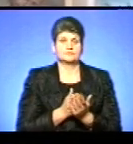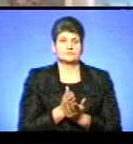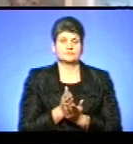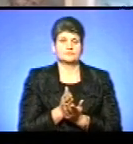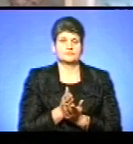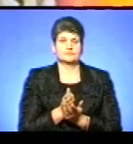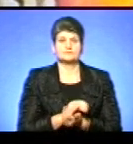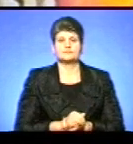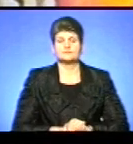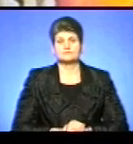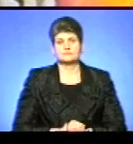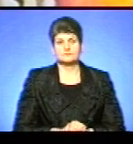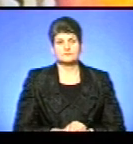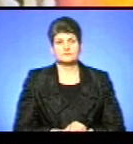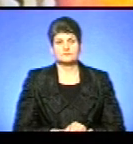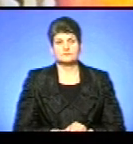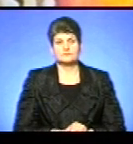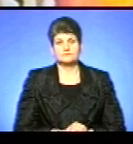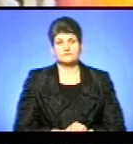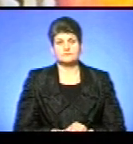Анжела Шова, Андрій Прокопів, новини.